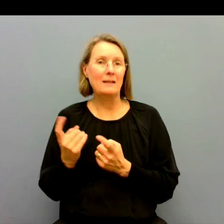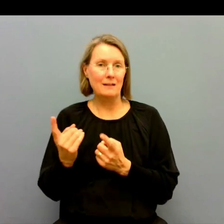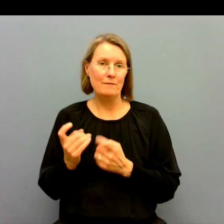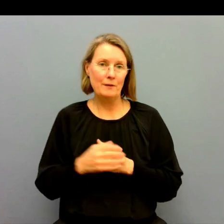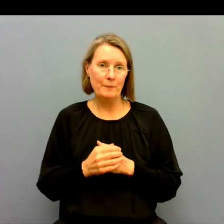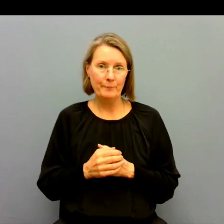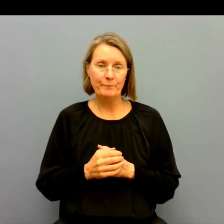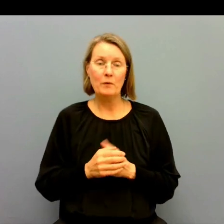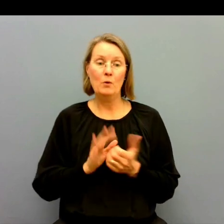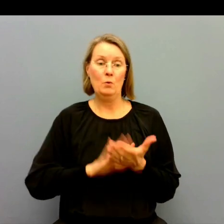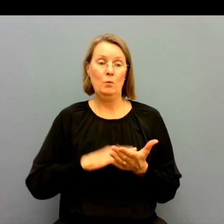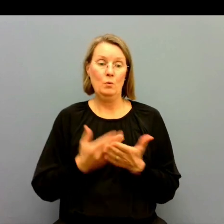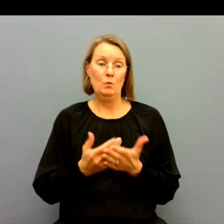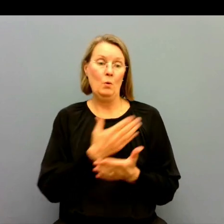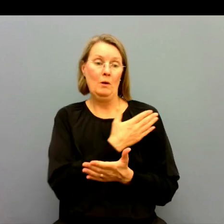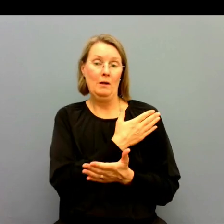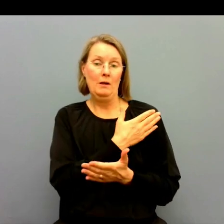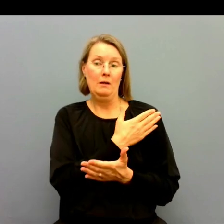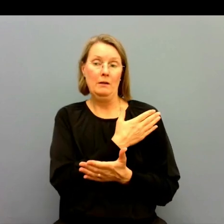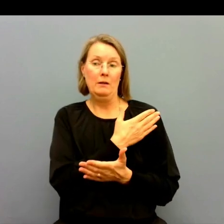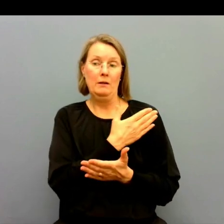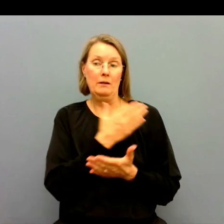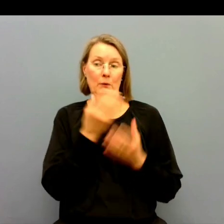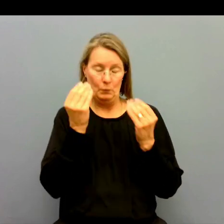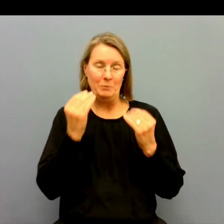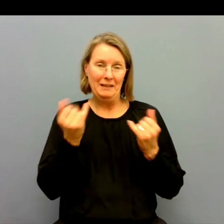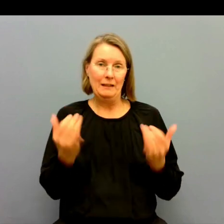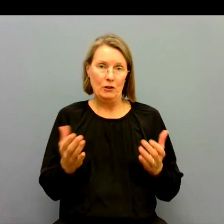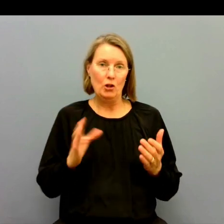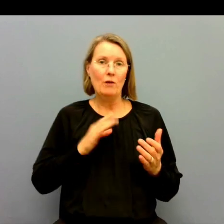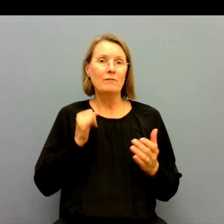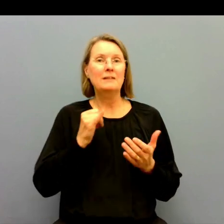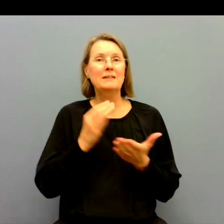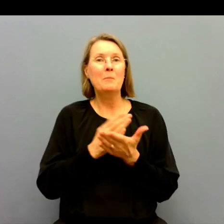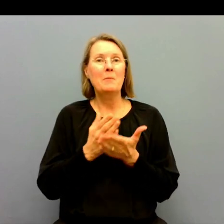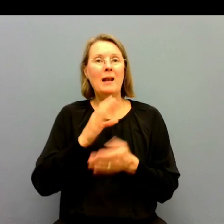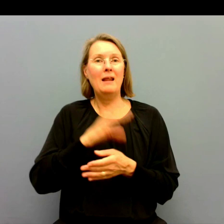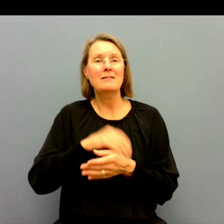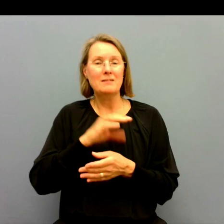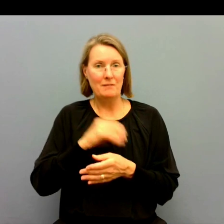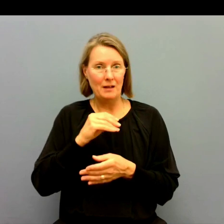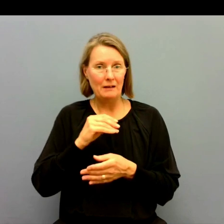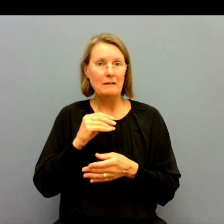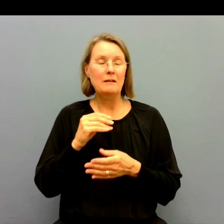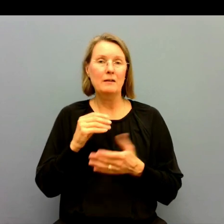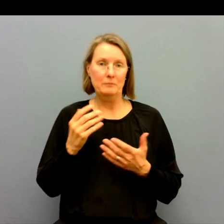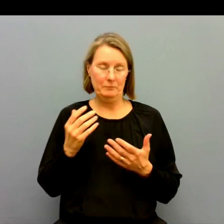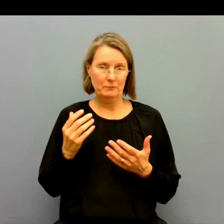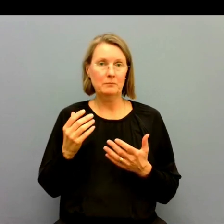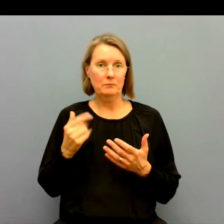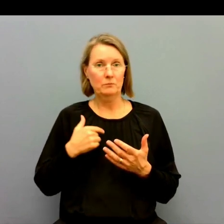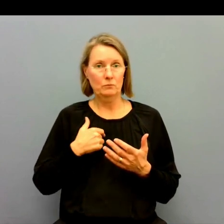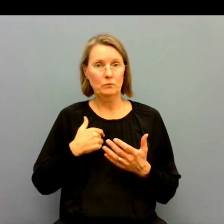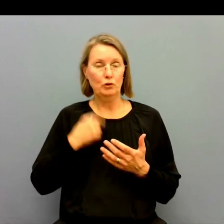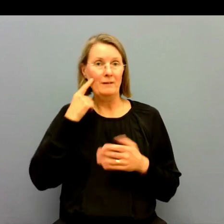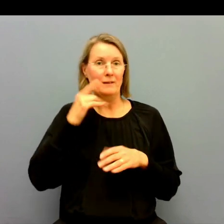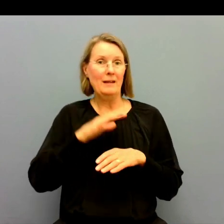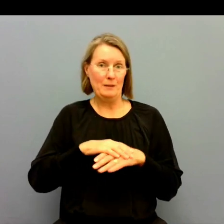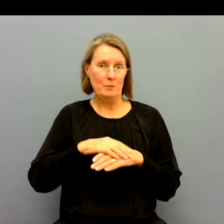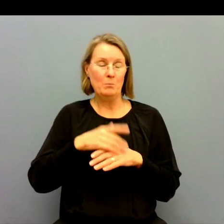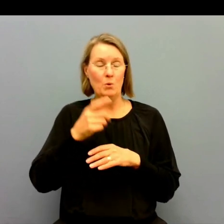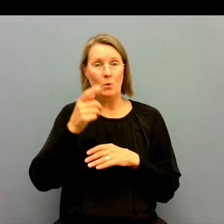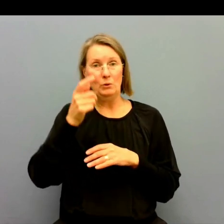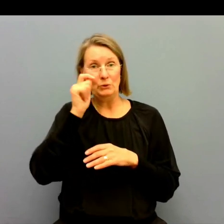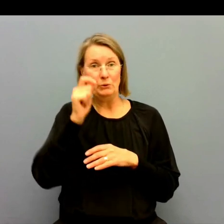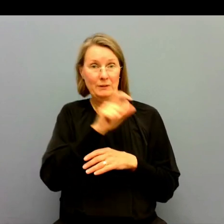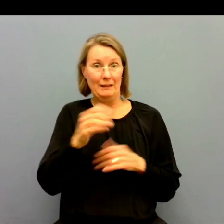tolktjänstutbildning idag är samlad i Mellansverige. Den är problematisk. Det där ser vi ju andra utbildningar också. Studenter idag